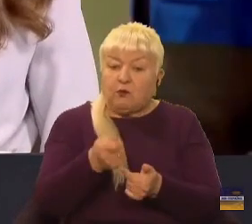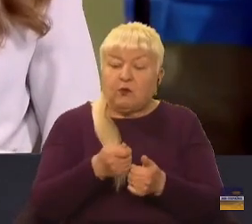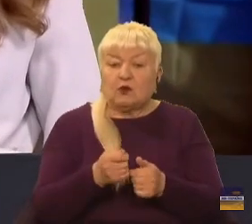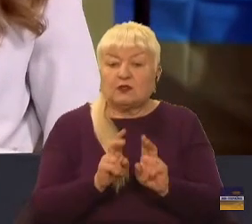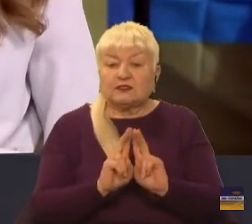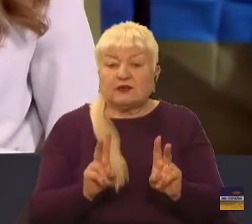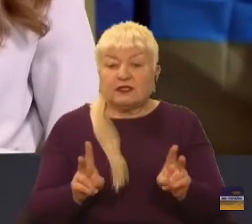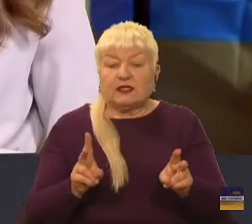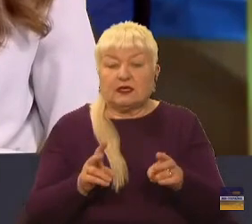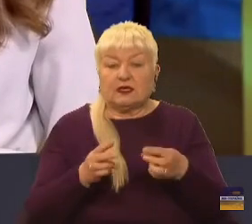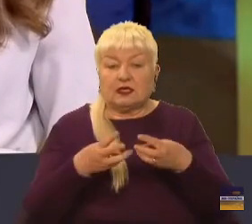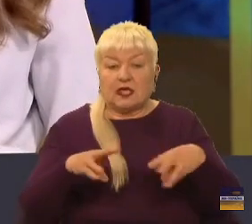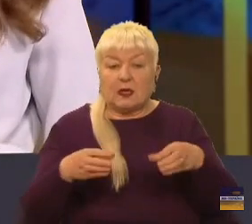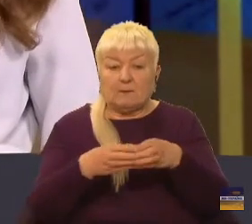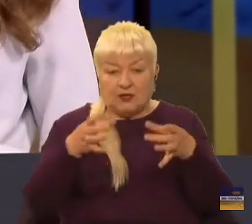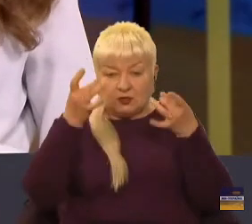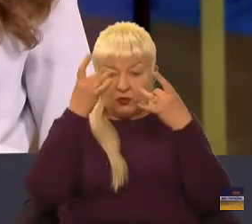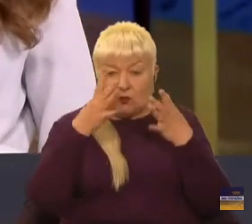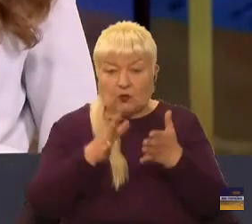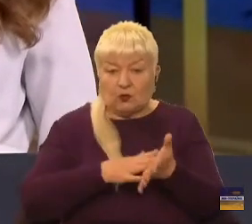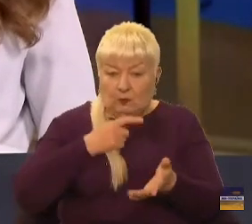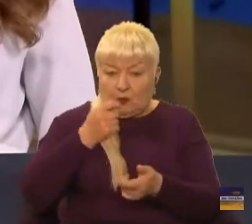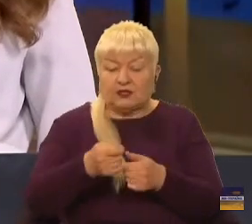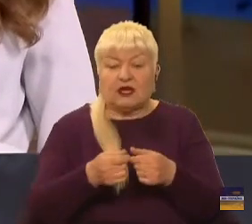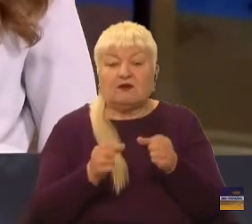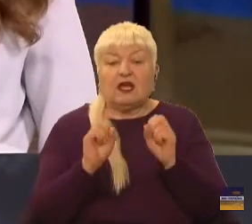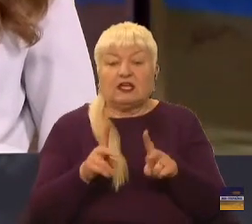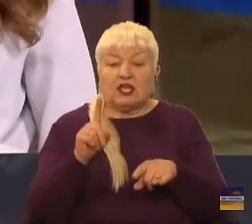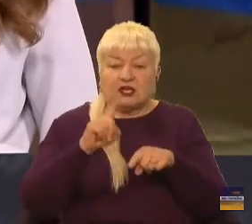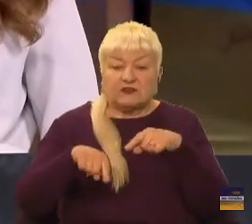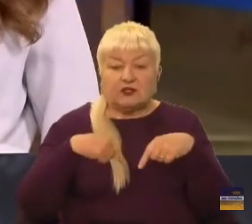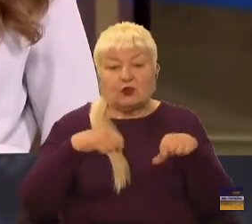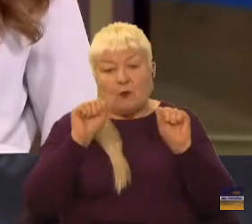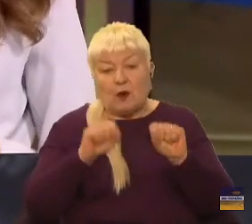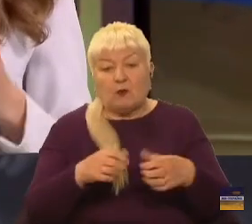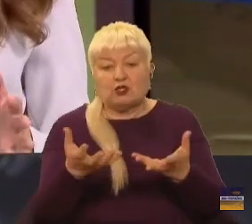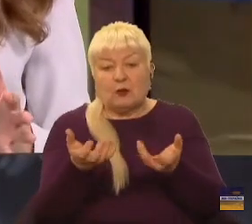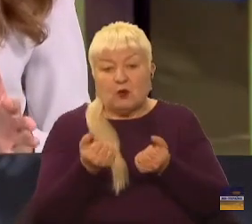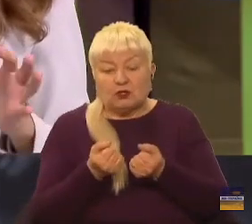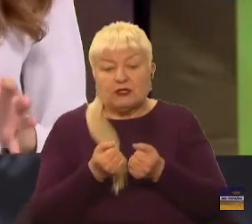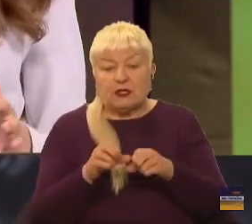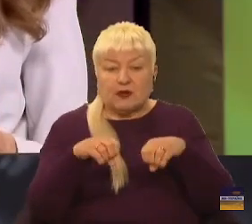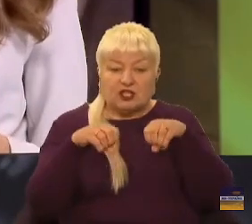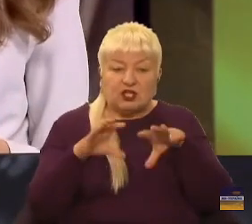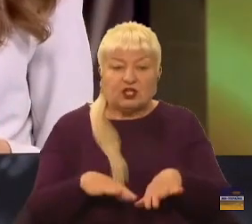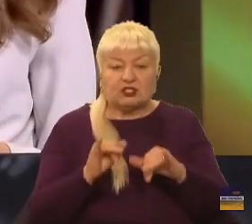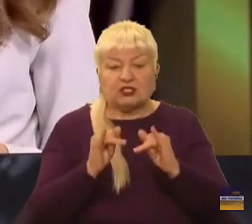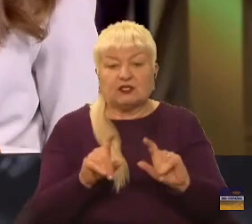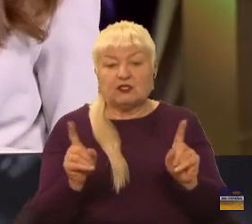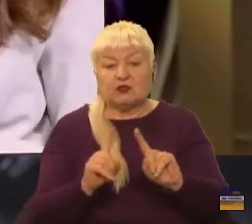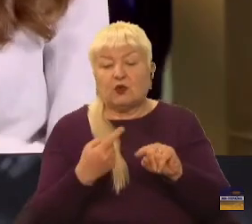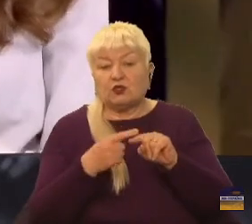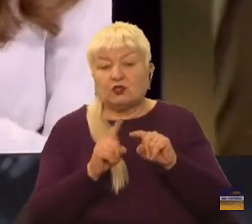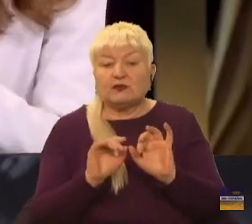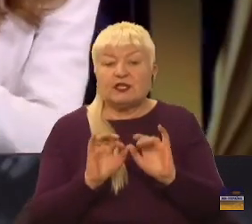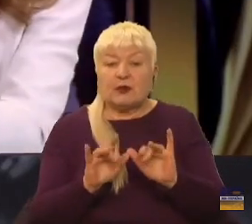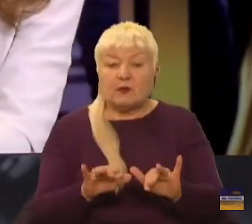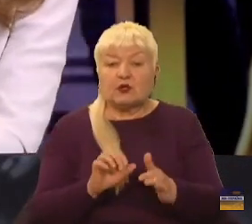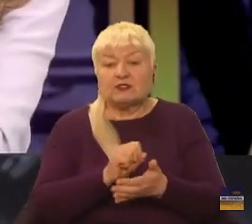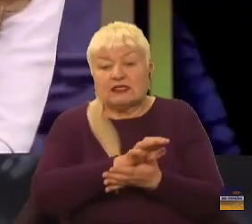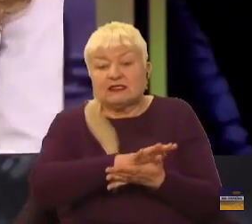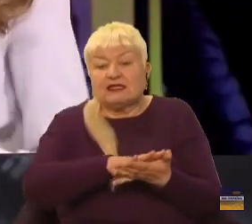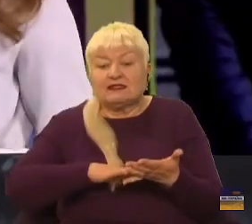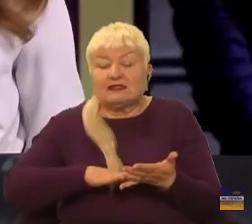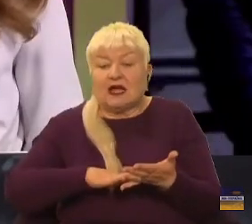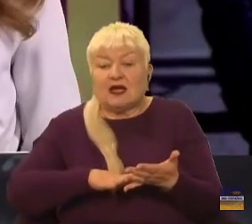Мінкульт подав до Господарського суду, як швидко ми можемо отримати рішення для того, щоб цей процес було далі